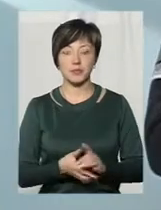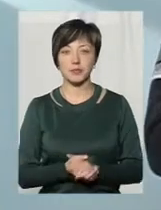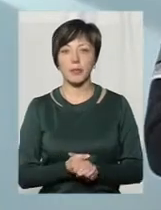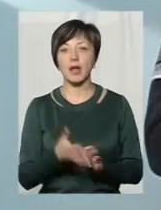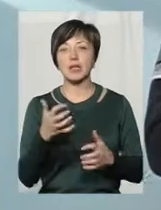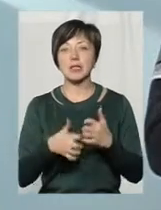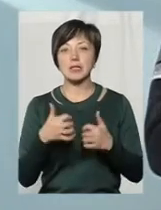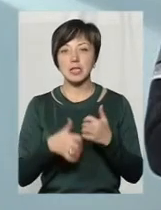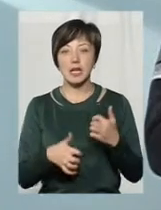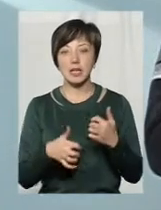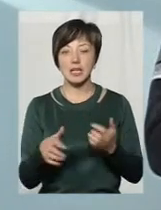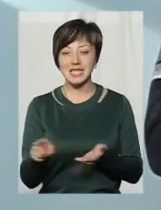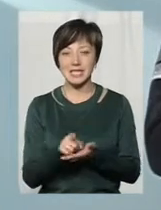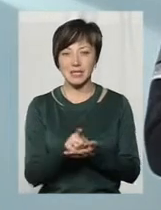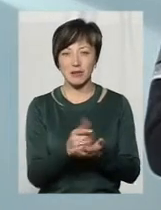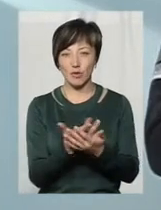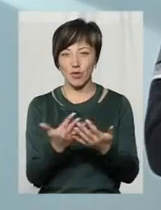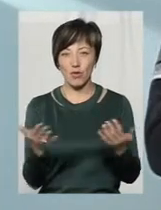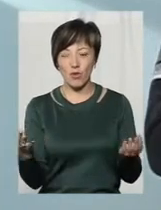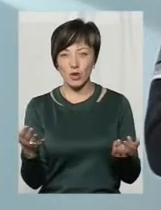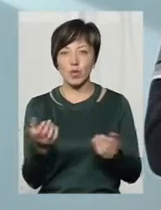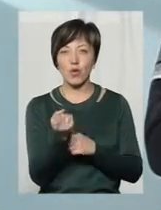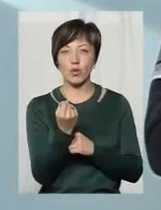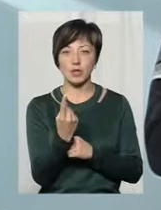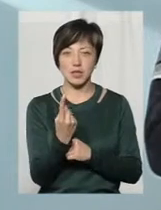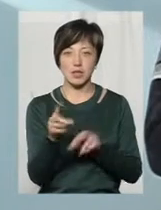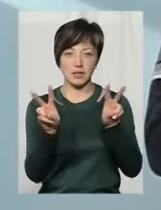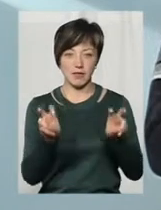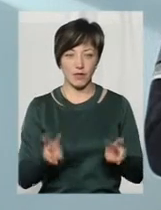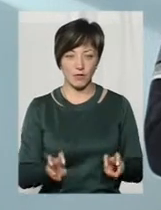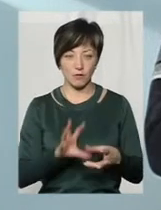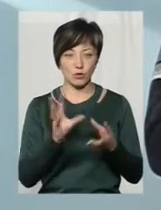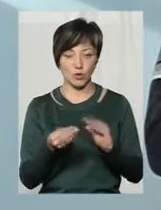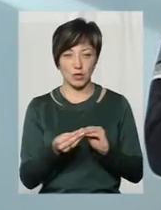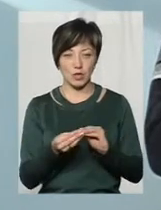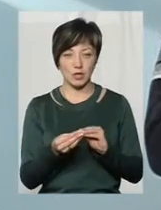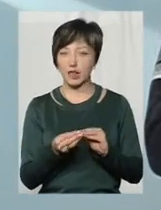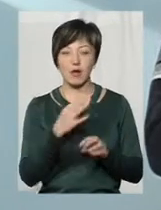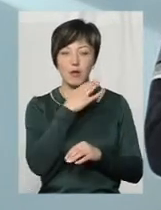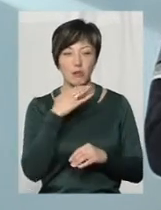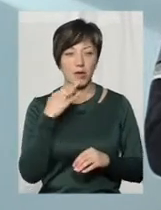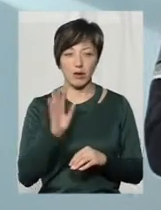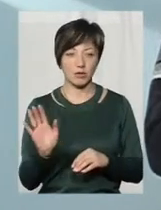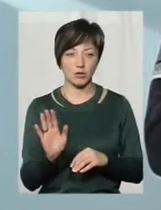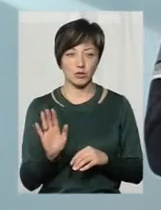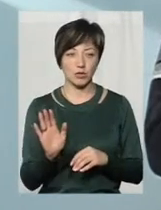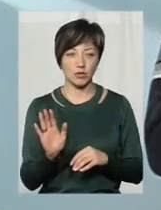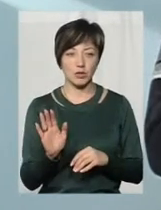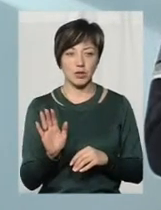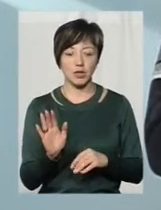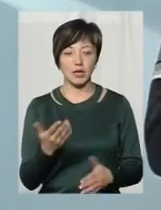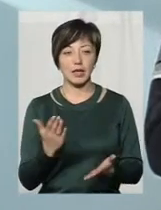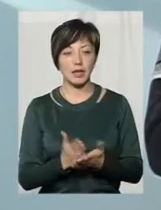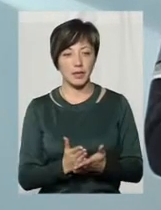серед земноводних на Хмельниччині взагалі є 11 видів, всього-навсього. Це невелика чисельність. Тут